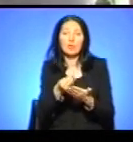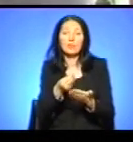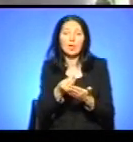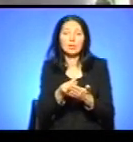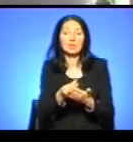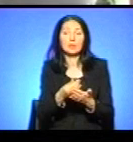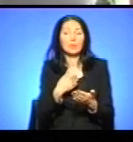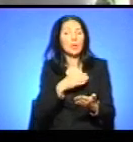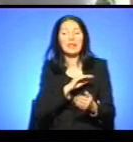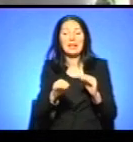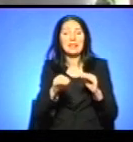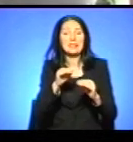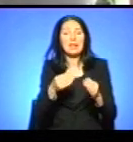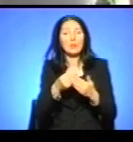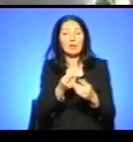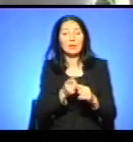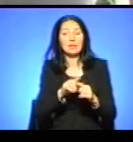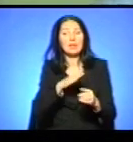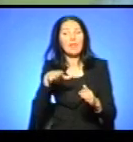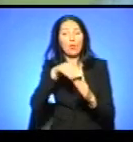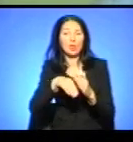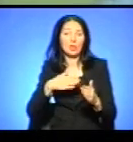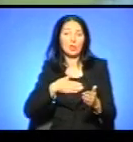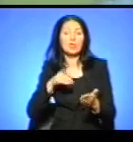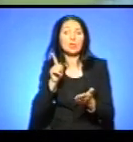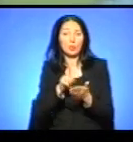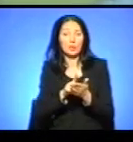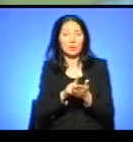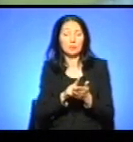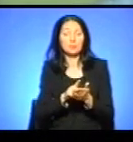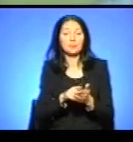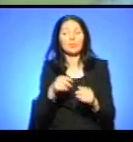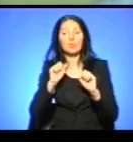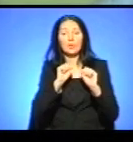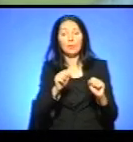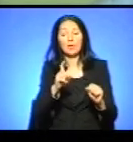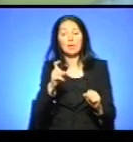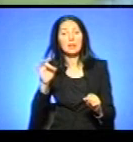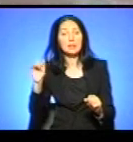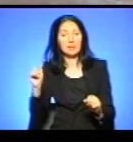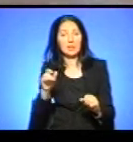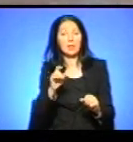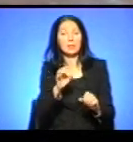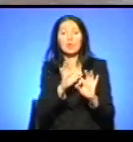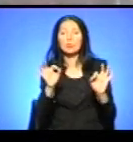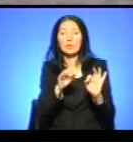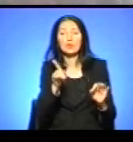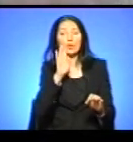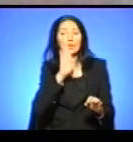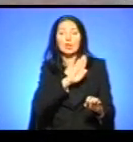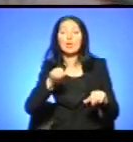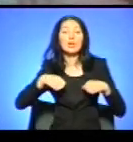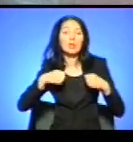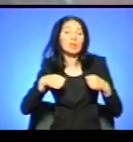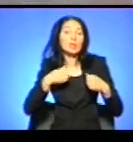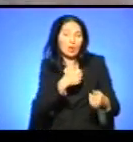Ми не складаємо вартість, не входить в маршруть повноваження. Адвокат Христина Роман Бахір розповів, що жінка не намагалася